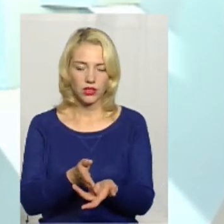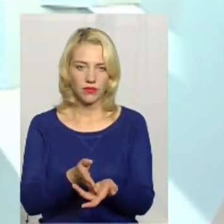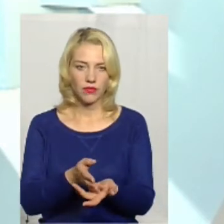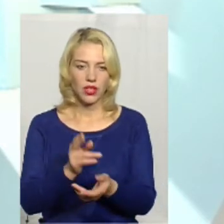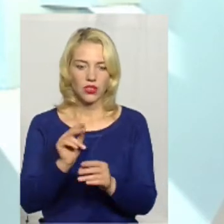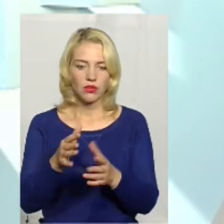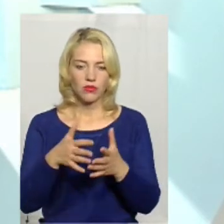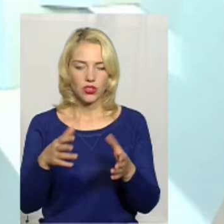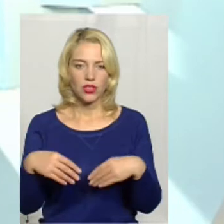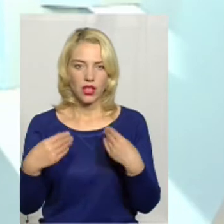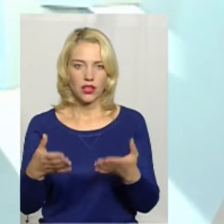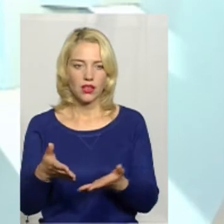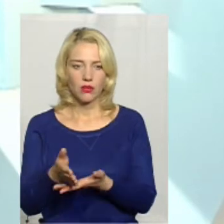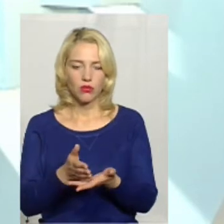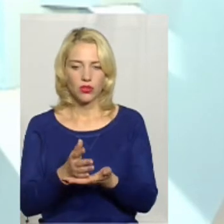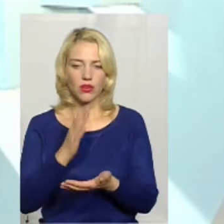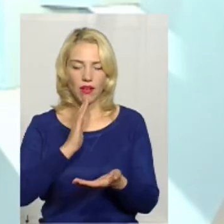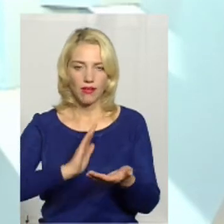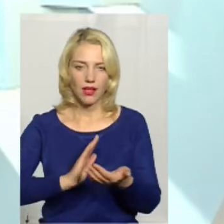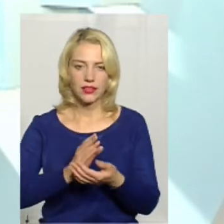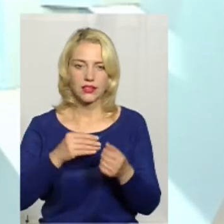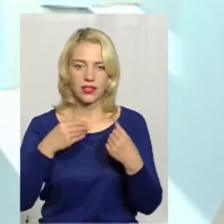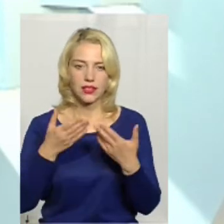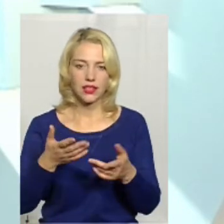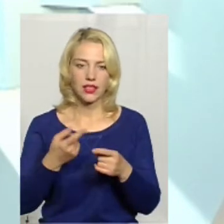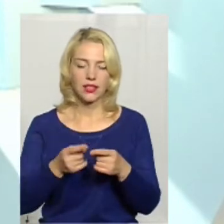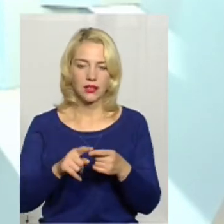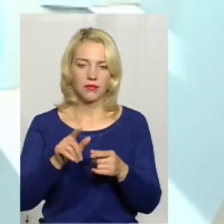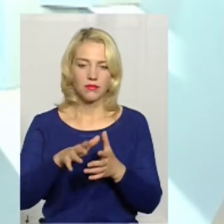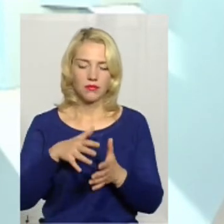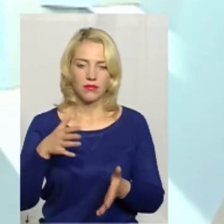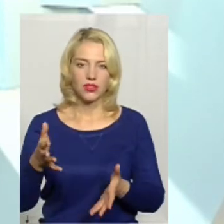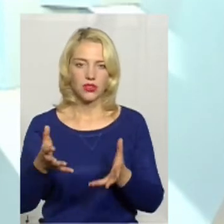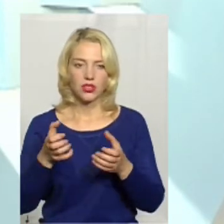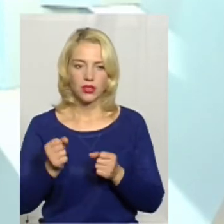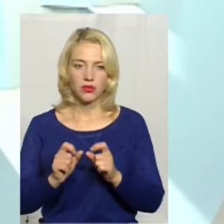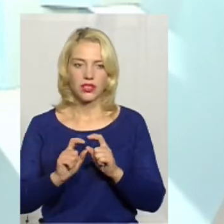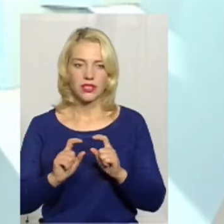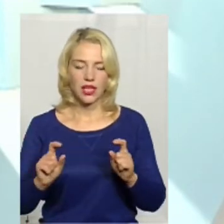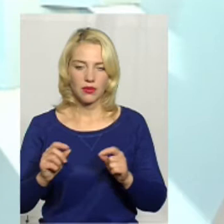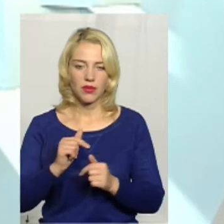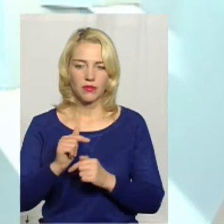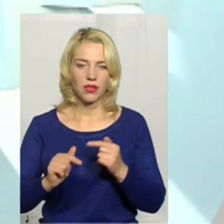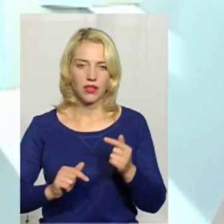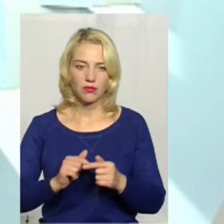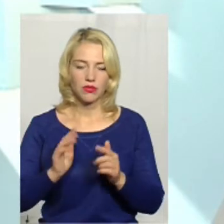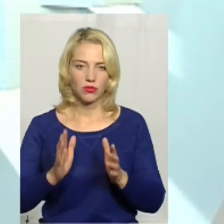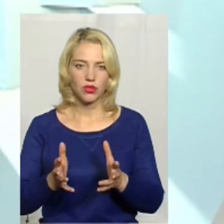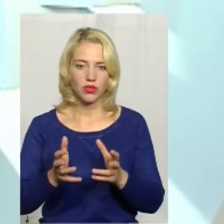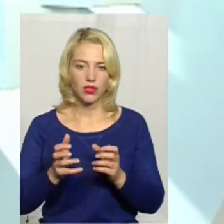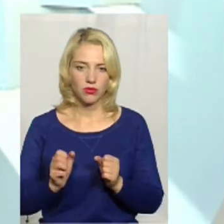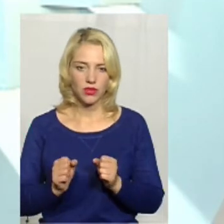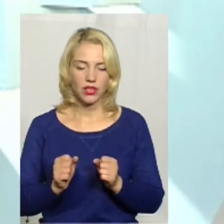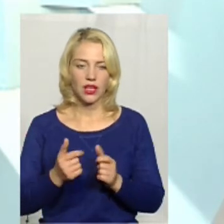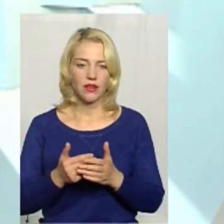Чим більше надали послуг, якісних надали, тим більше отримали в заклад. Не заклад, а підприємство вже буде отримувати.